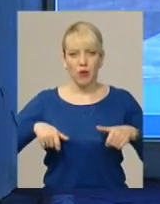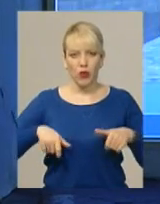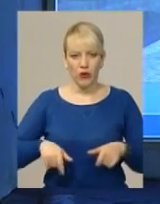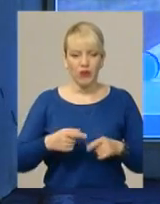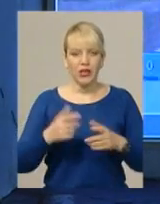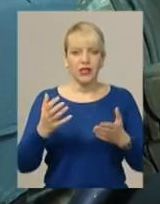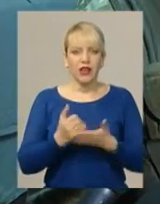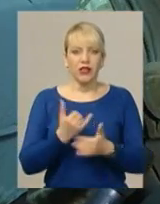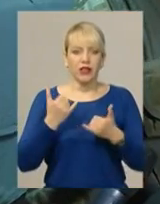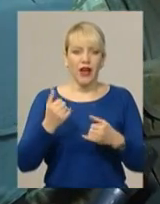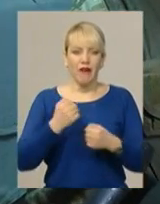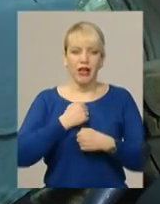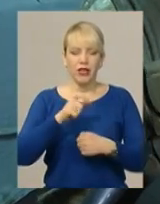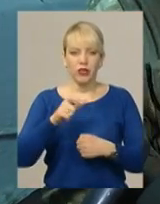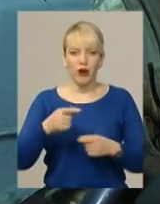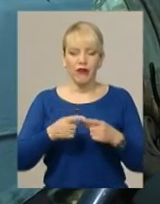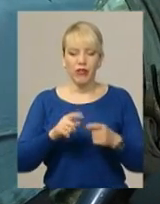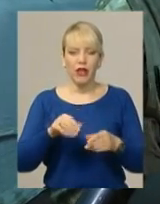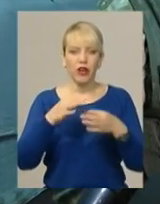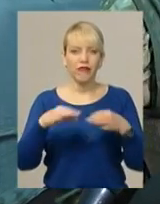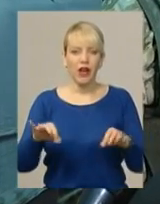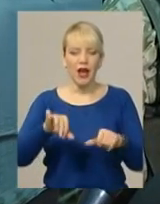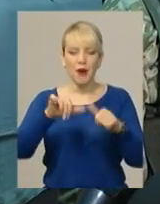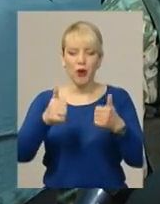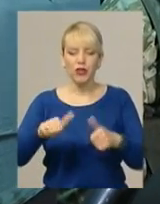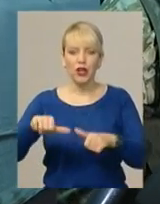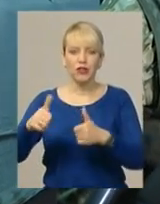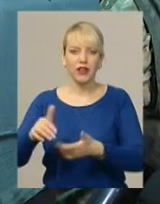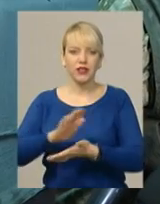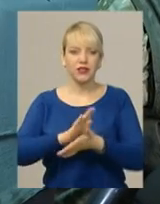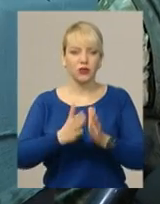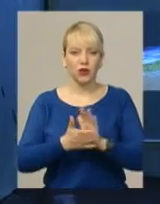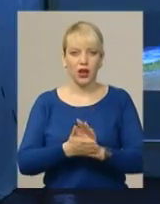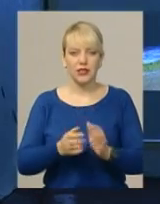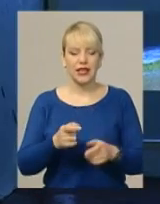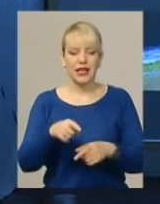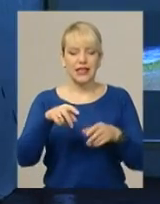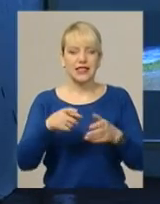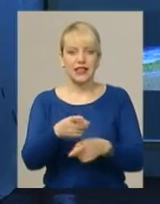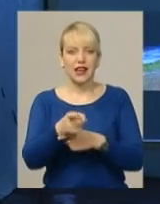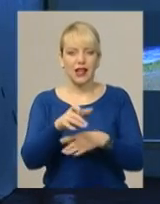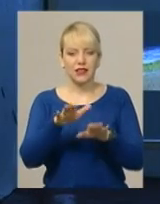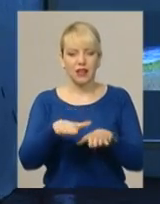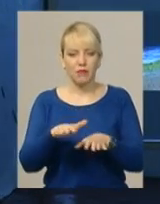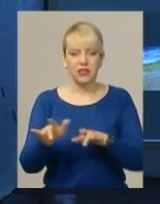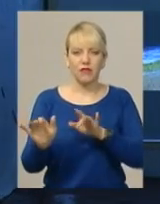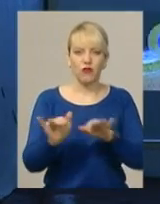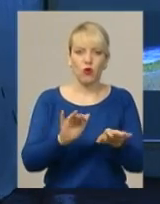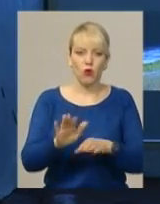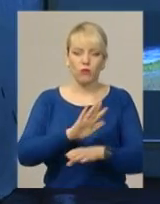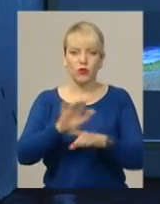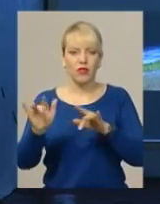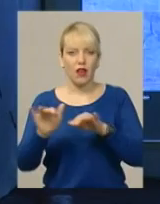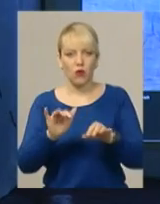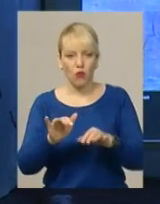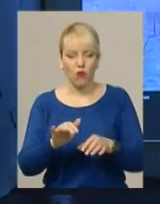знахідка для військових. Тир дозволяє моделювати ситуації, стріляти з місця в нерухому чи рухому мішень, влучати у ціль зі зміною положення стрільця